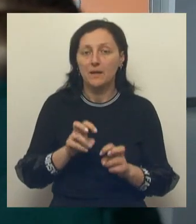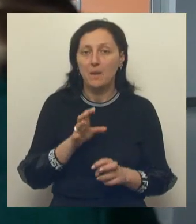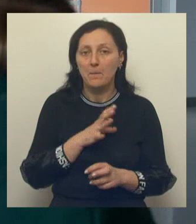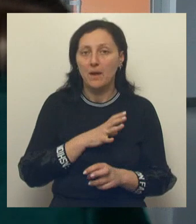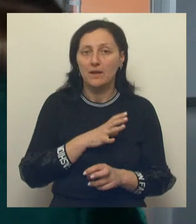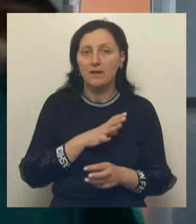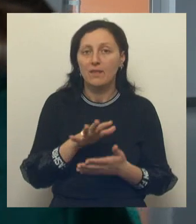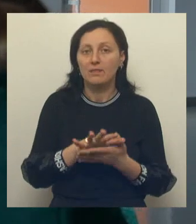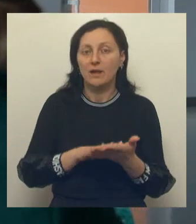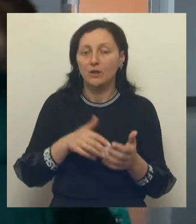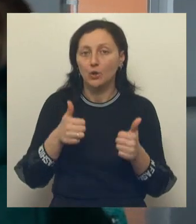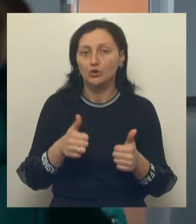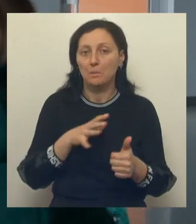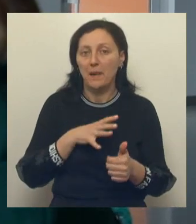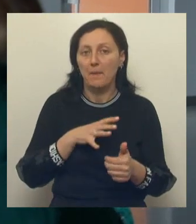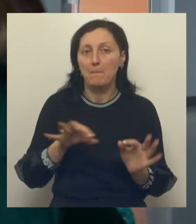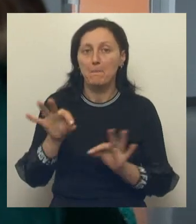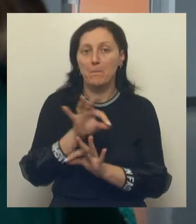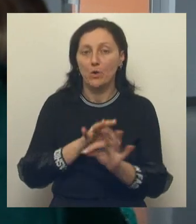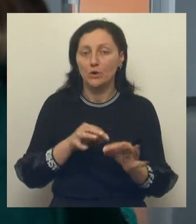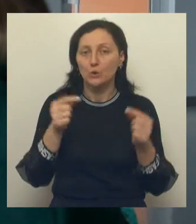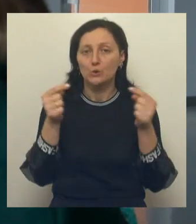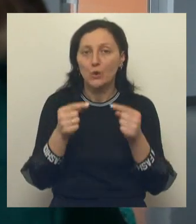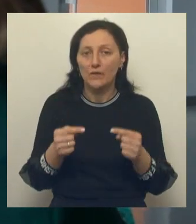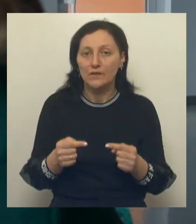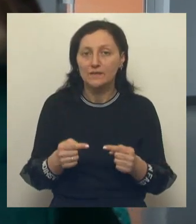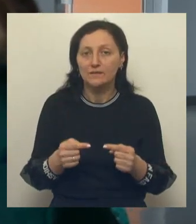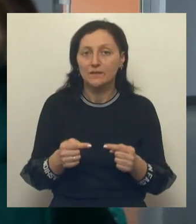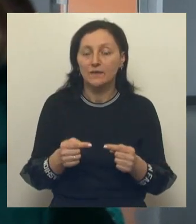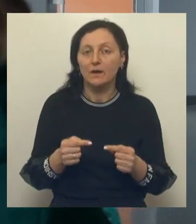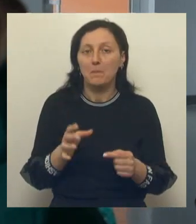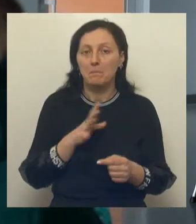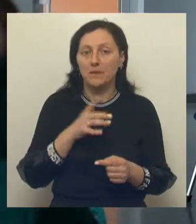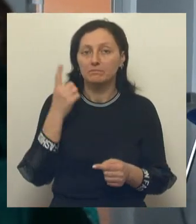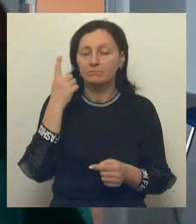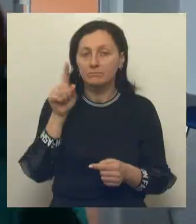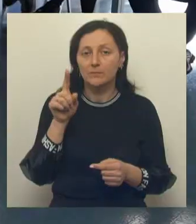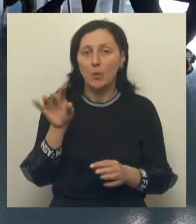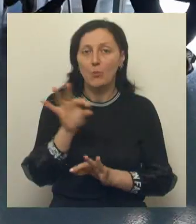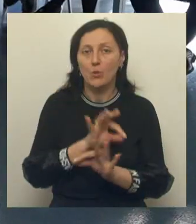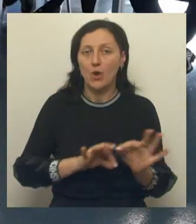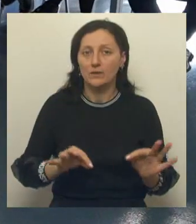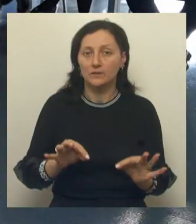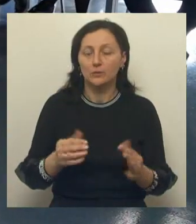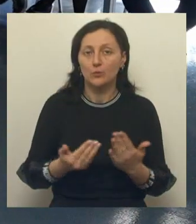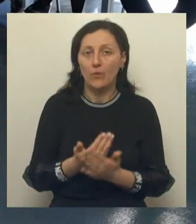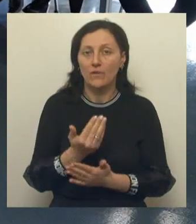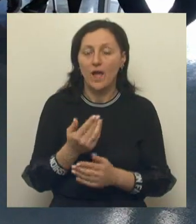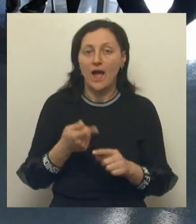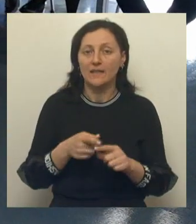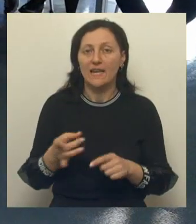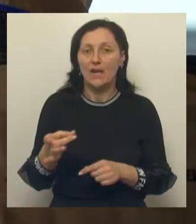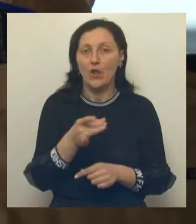на внешнем проекте, в соответствии с методикой был создан проектный улучшитель. Региональный центр